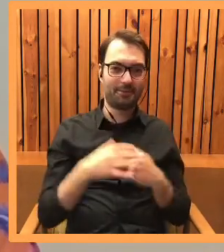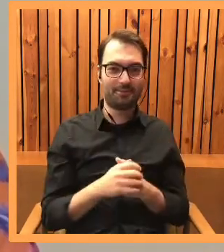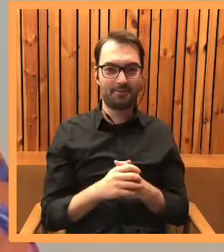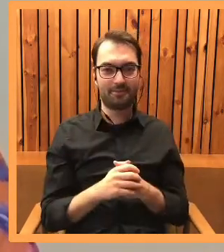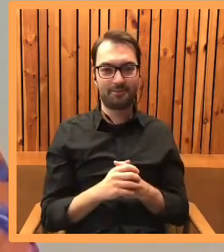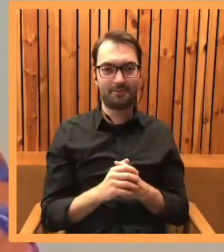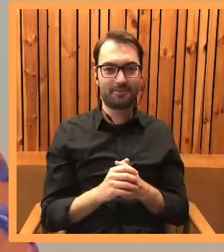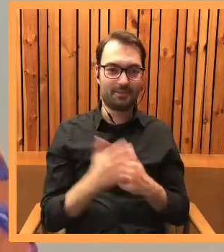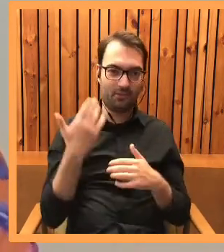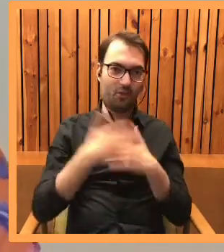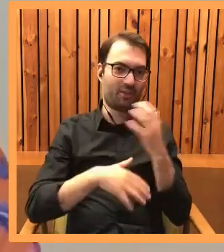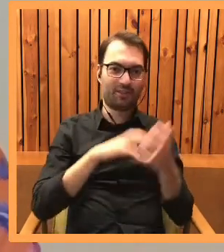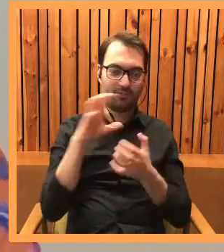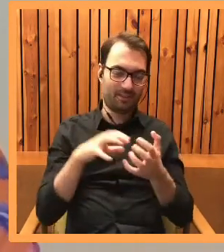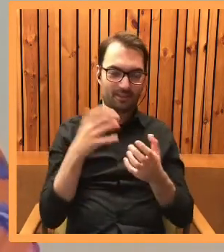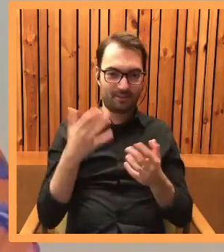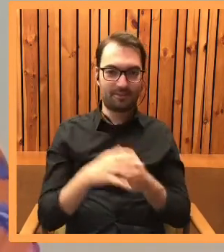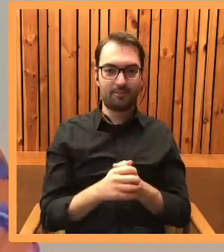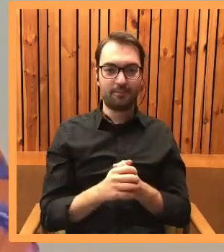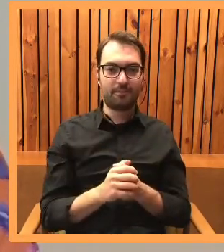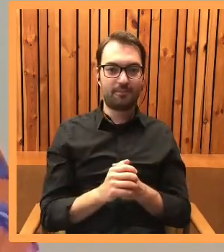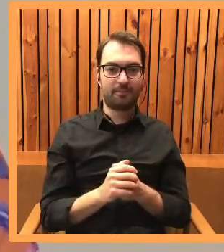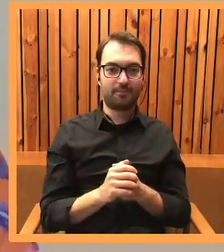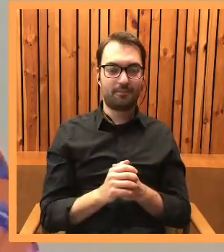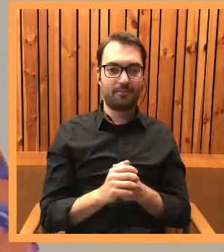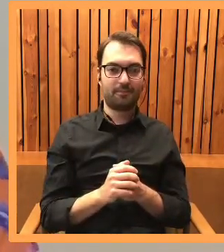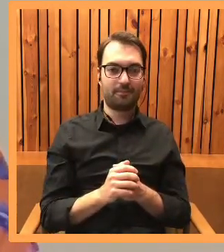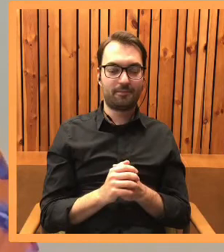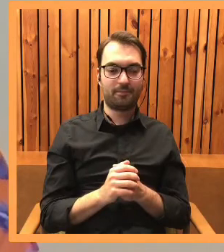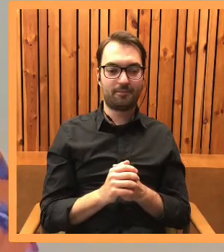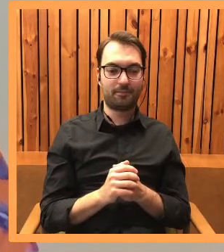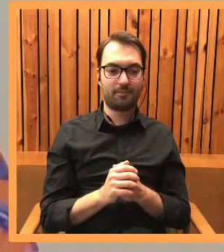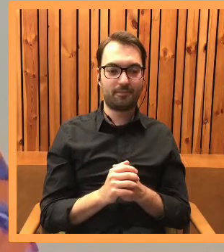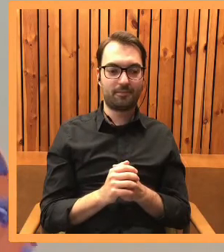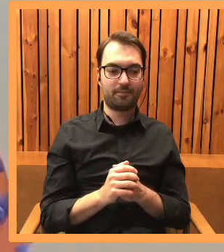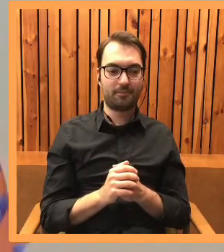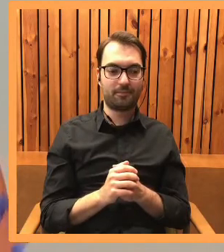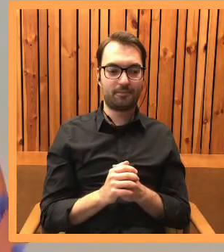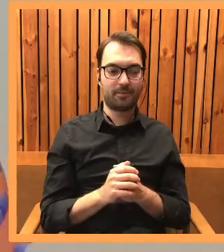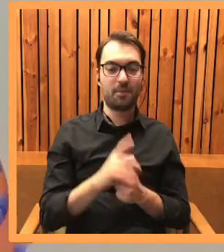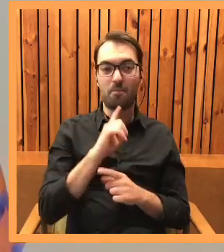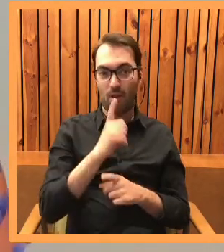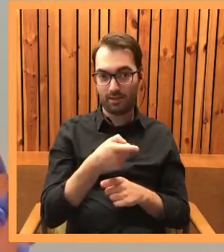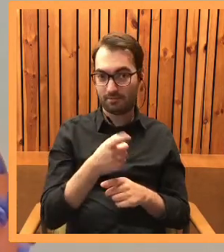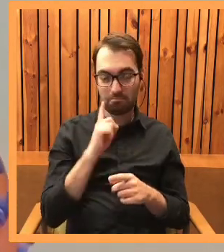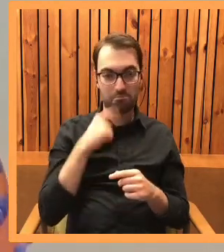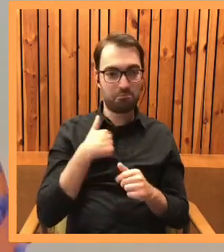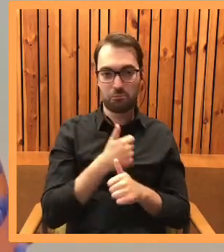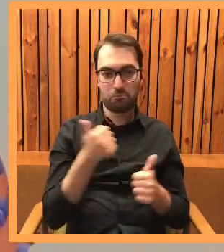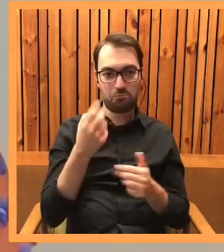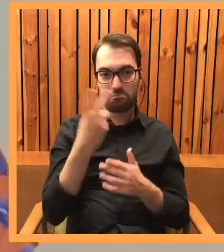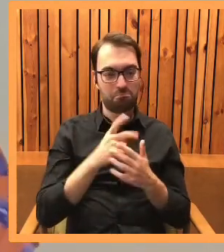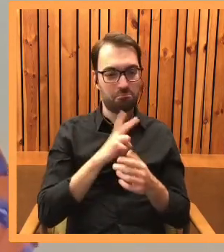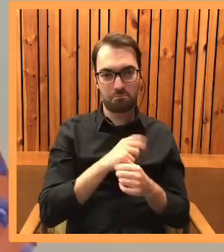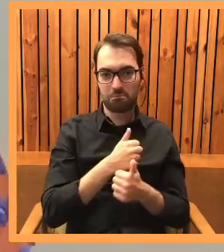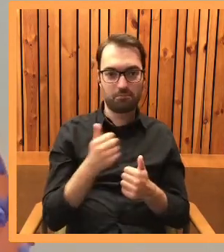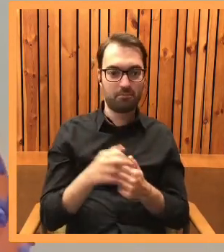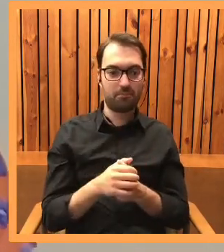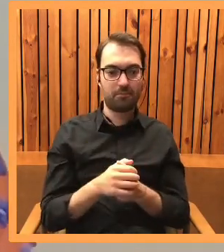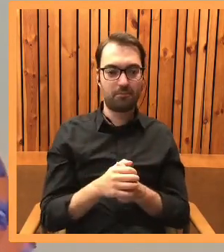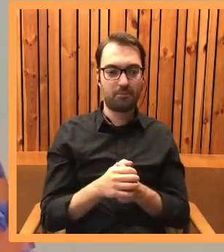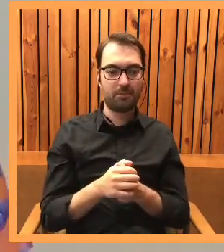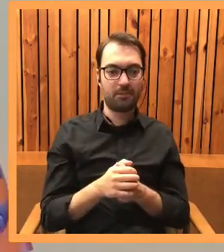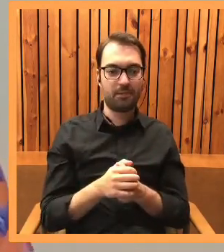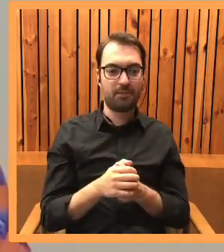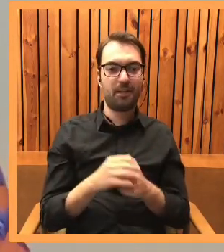więc koniec świata i tam i tu. Więc mogę polecić, bo naprawdę ja się świetnie bawiłam. Była to